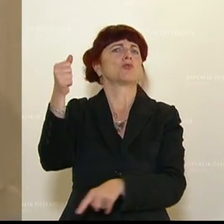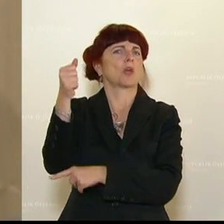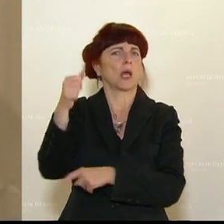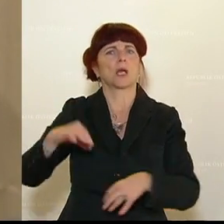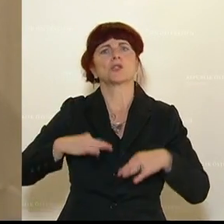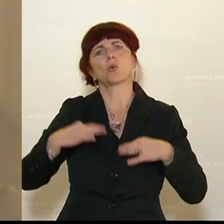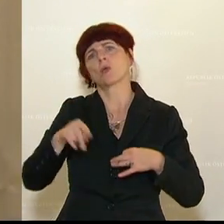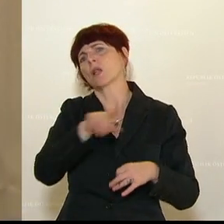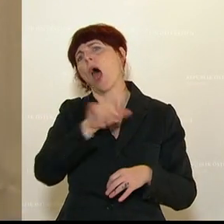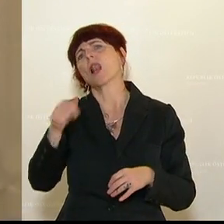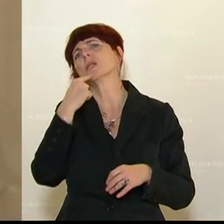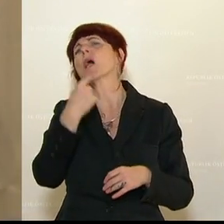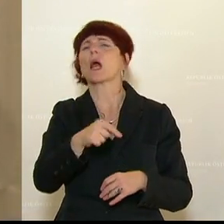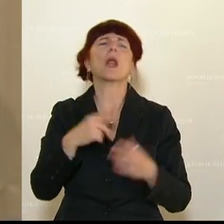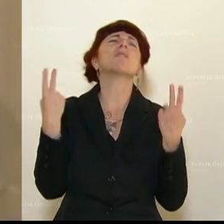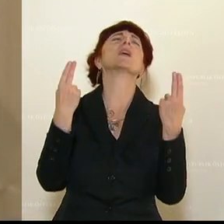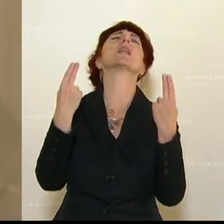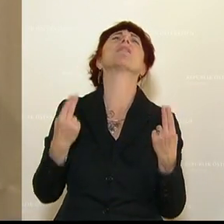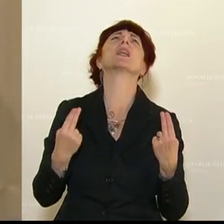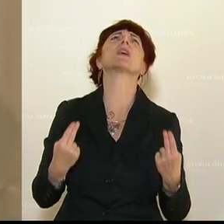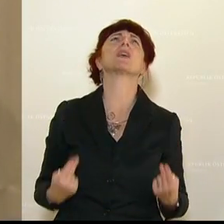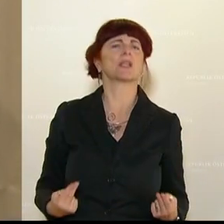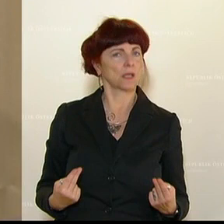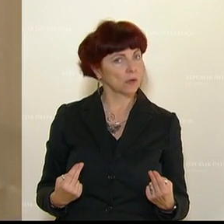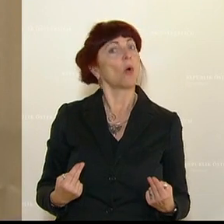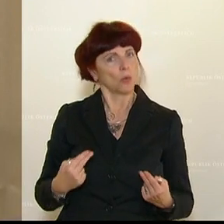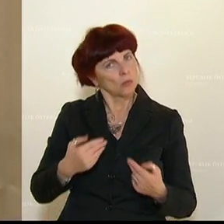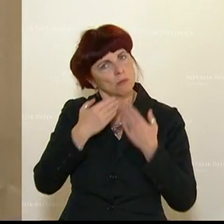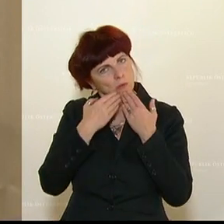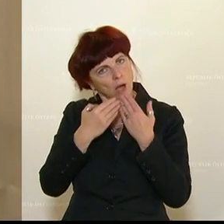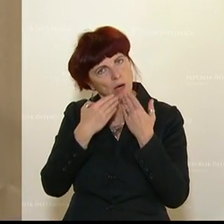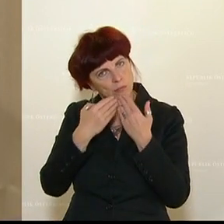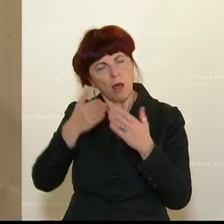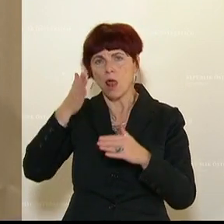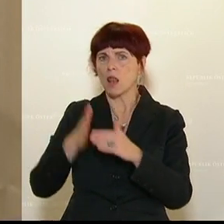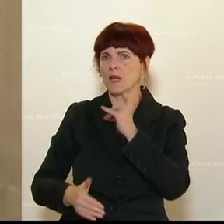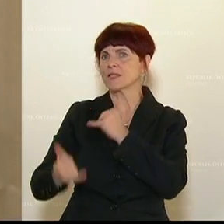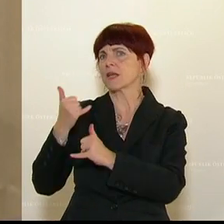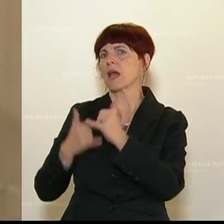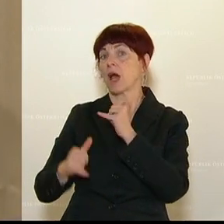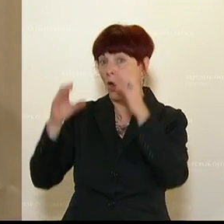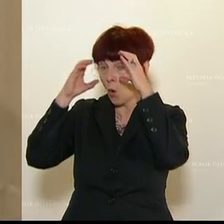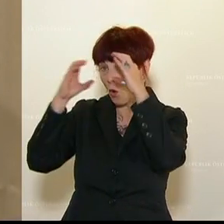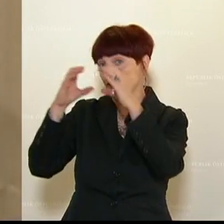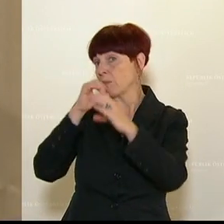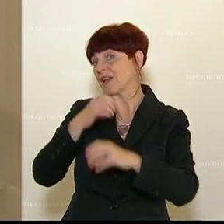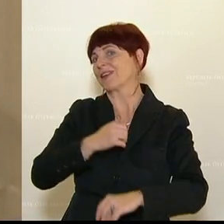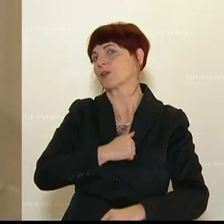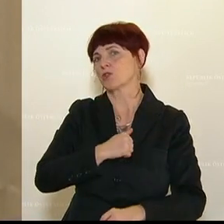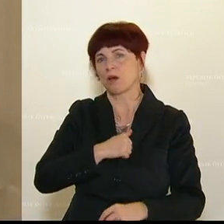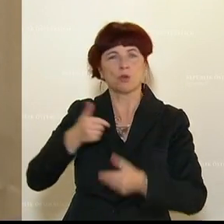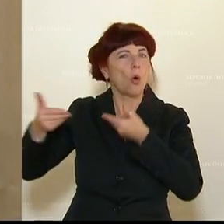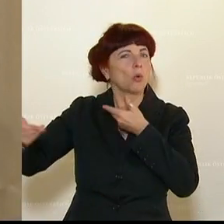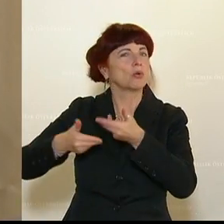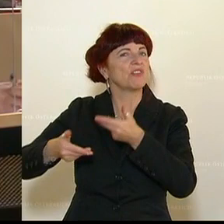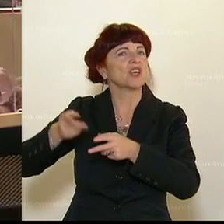so wichtig die Gesundheit ist, und da muss man ja positiverweise sagen, seien wir alle dankbar, dass sich in den letzten Jahren die ÖVP nicht durchgesetzt hat und die Wirtschaftskammer, die